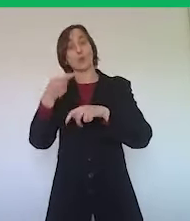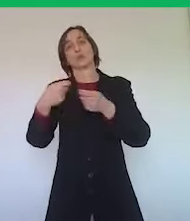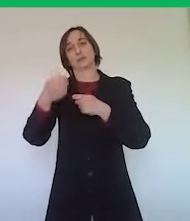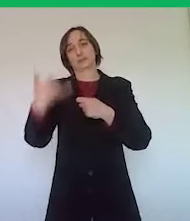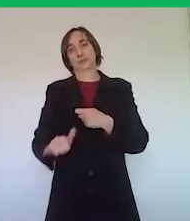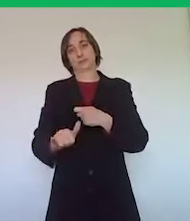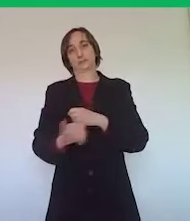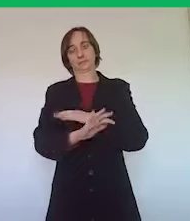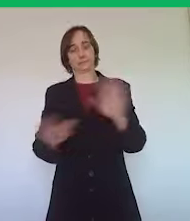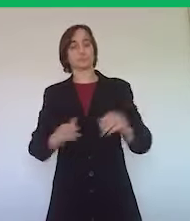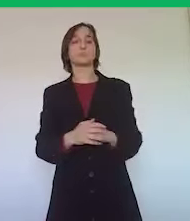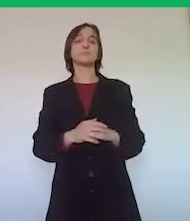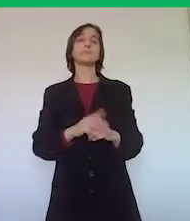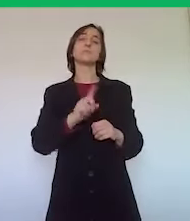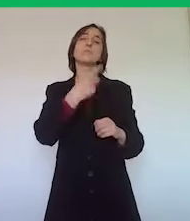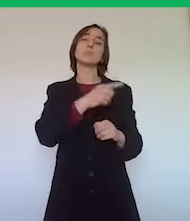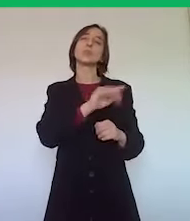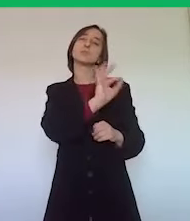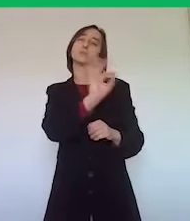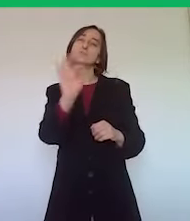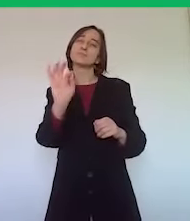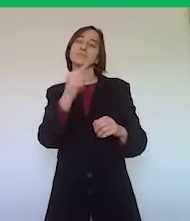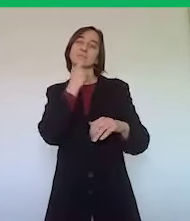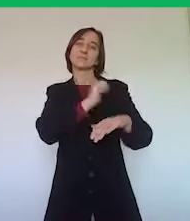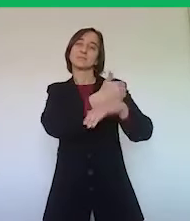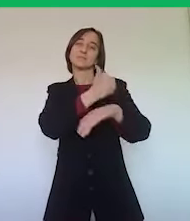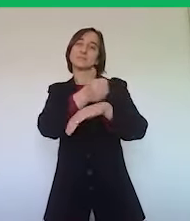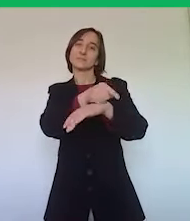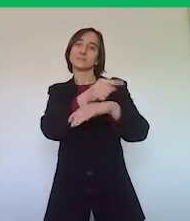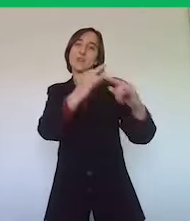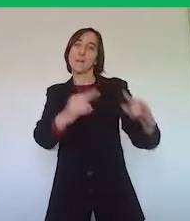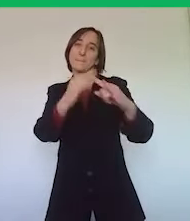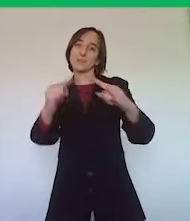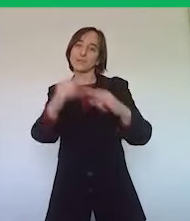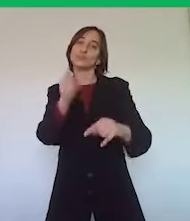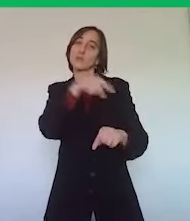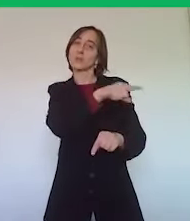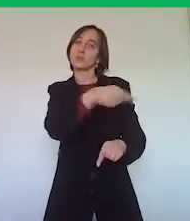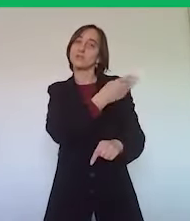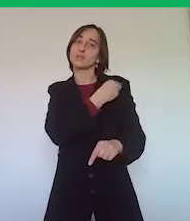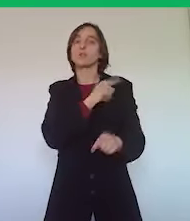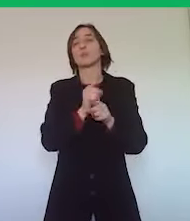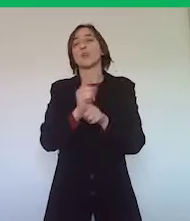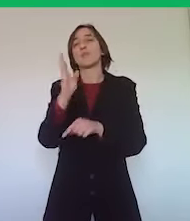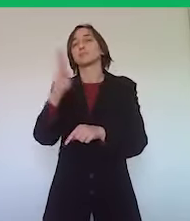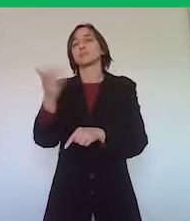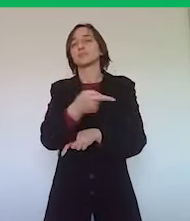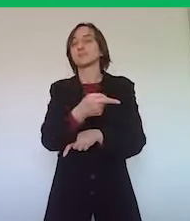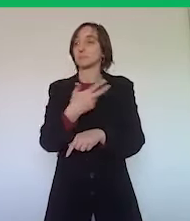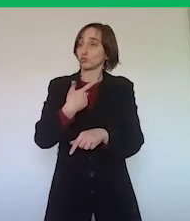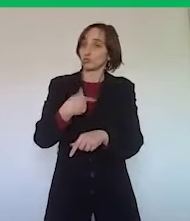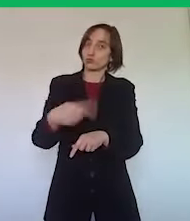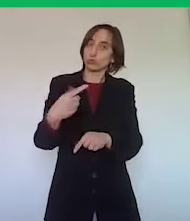alcuni titolari di campeggi per chiedermi anche loro, come i Bed and Breakfast, se ci